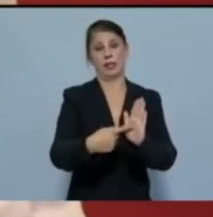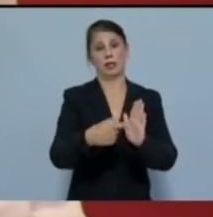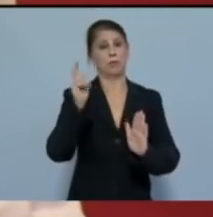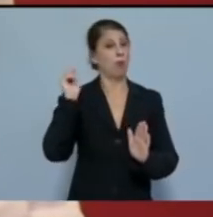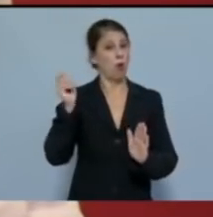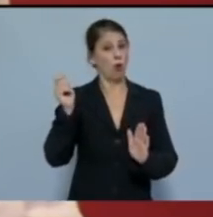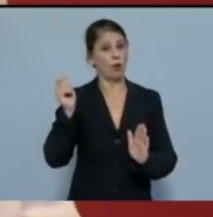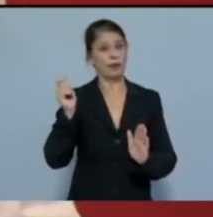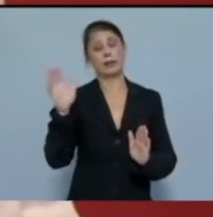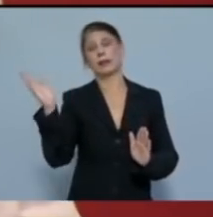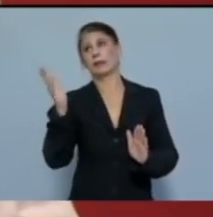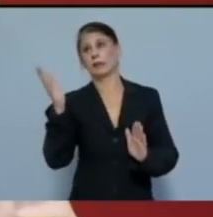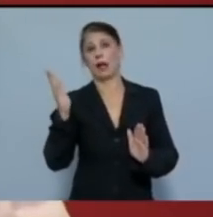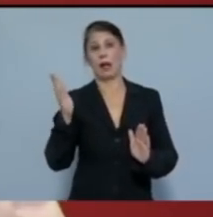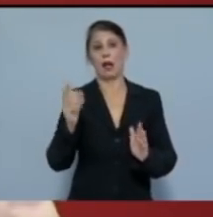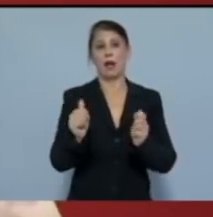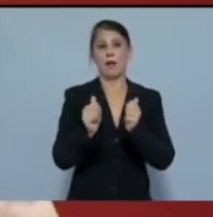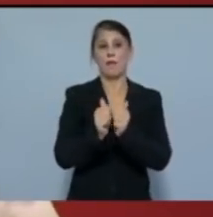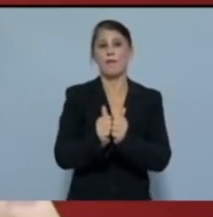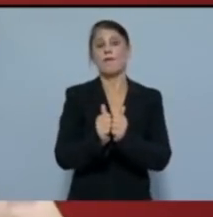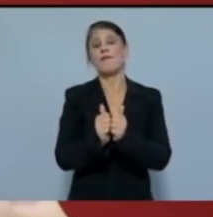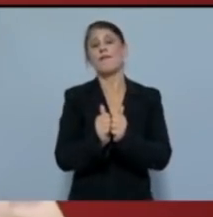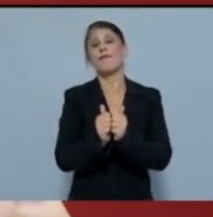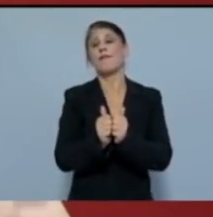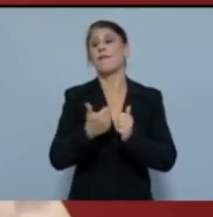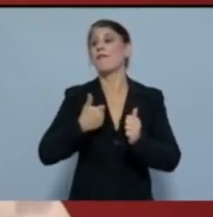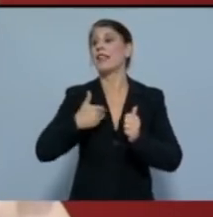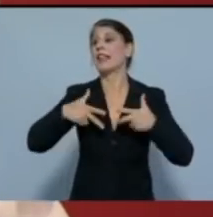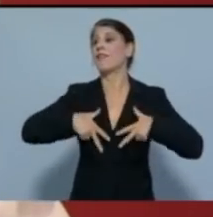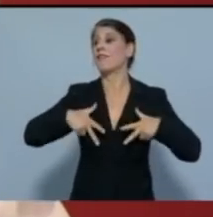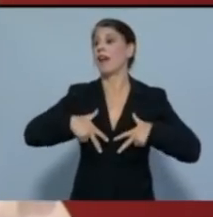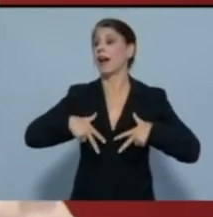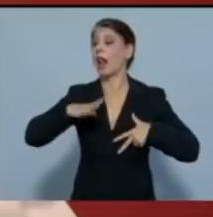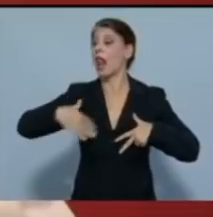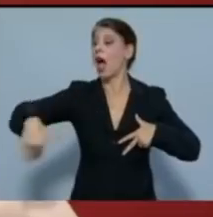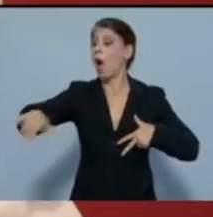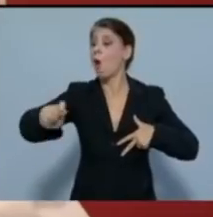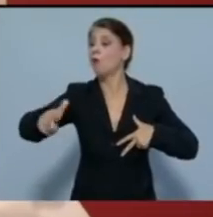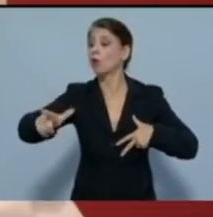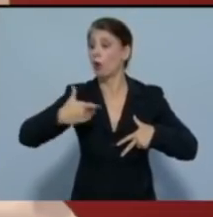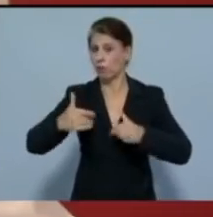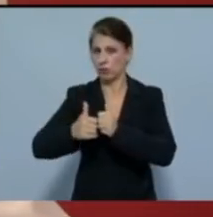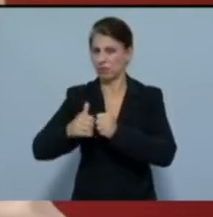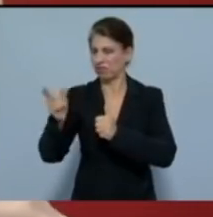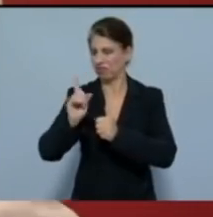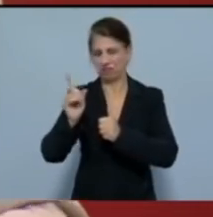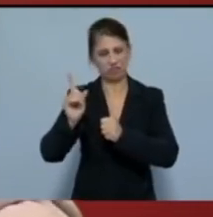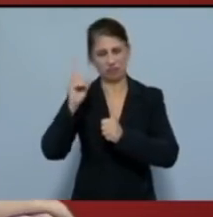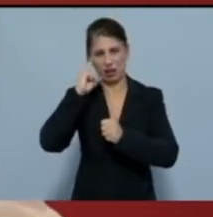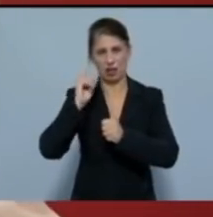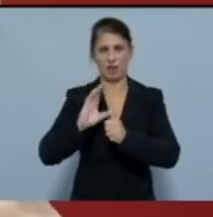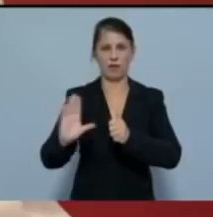του ως φιλολαϊκή. Και ο νέος κυβερνητικός σχεδιασμός συνεχίζει την